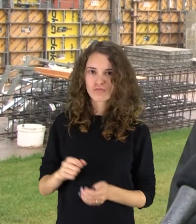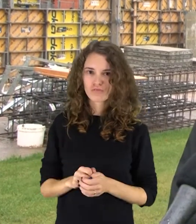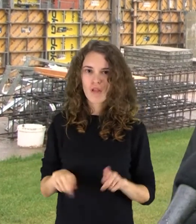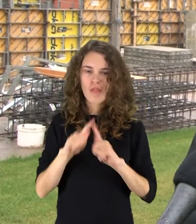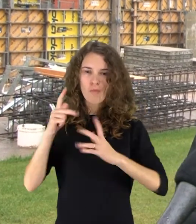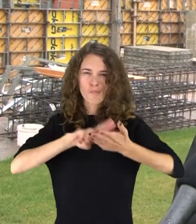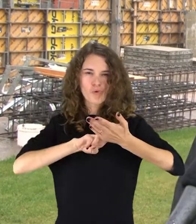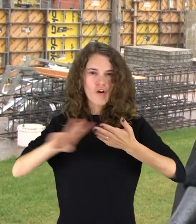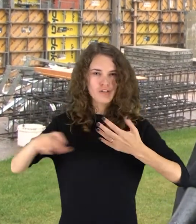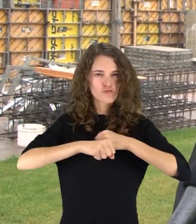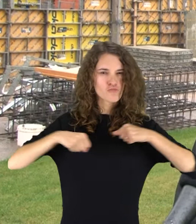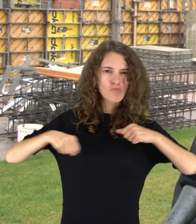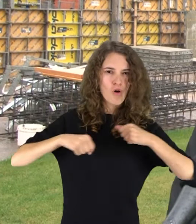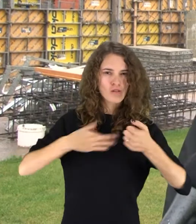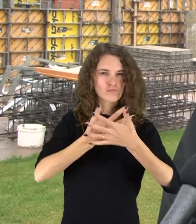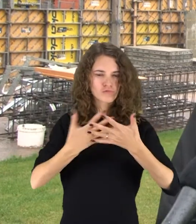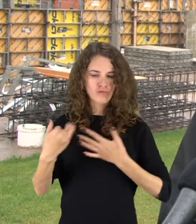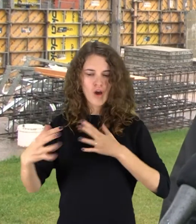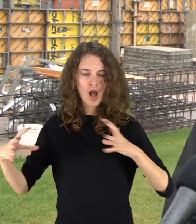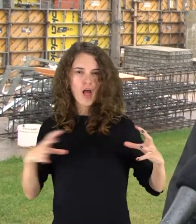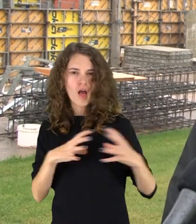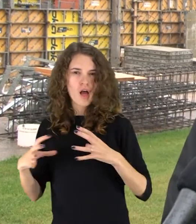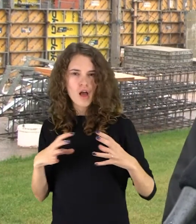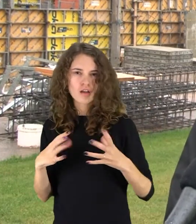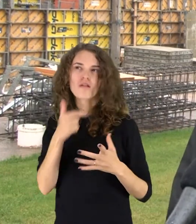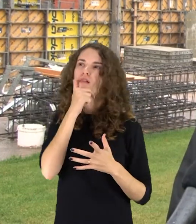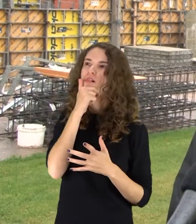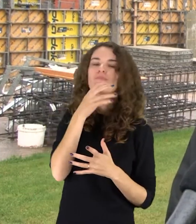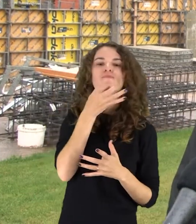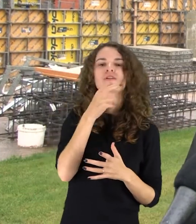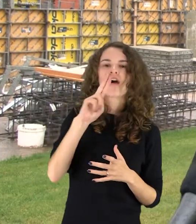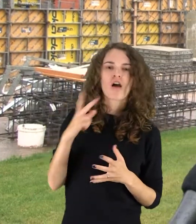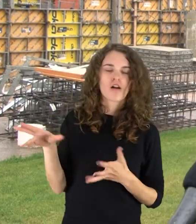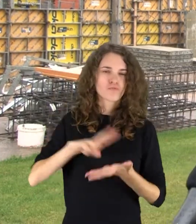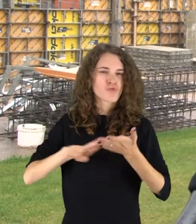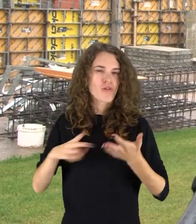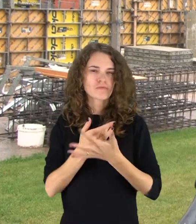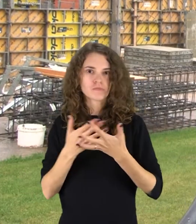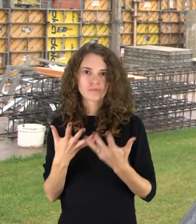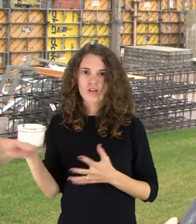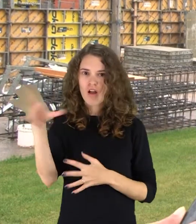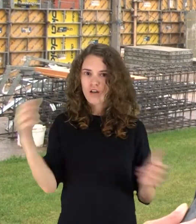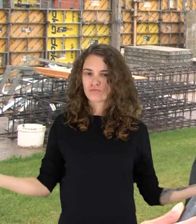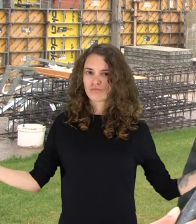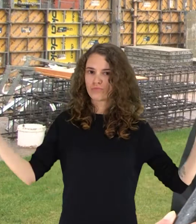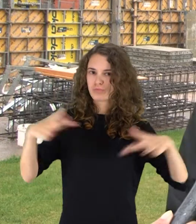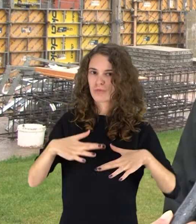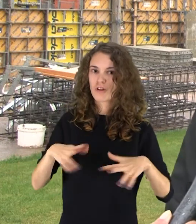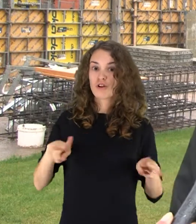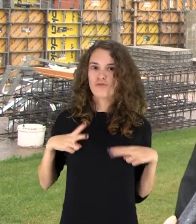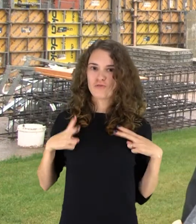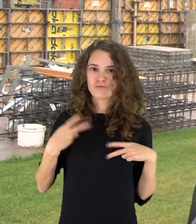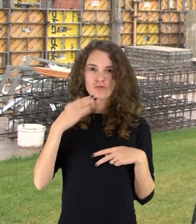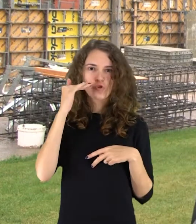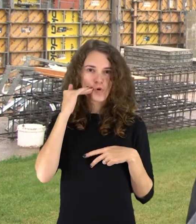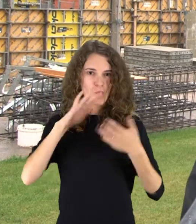aukštos klasės sportininkų, regbėjo gerbėjų ir regbėjo profesionalų. Ir ką galim pasakyti, kad džiaugiamės, kad